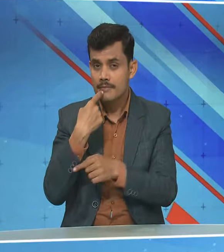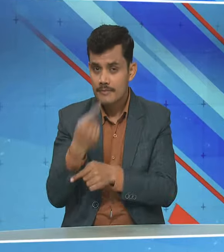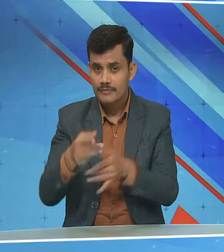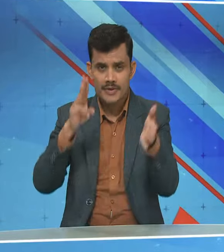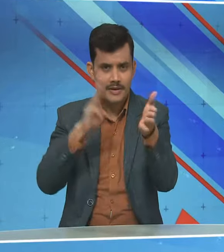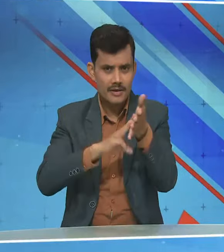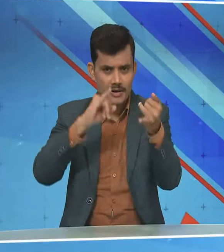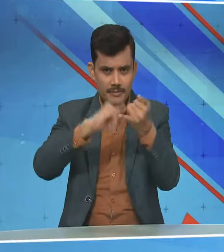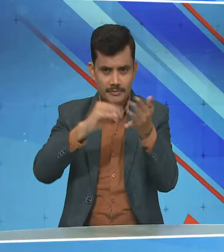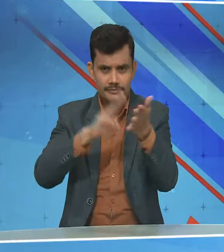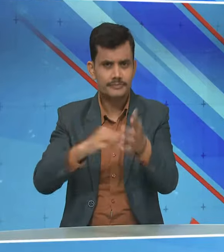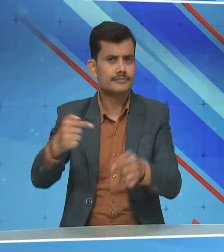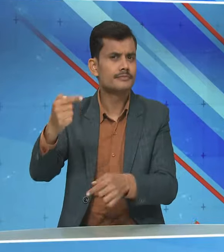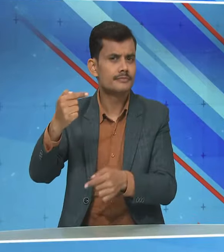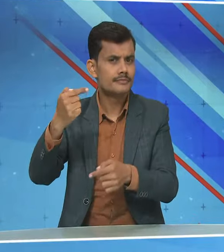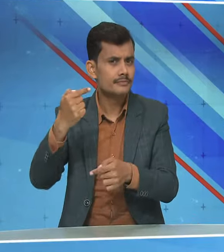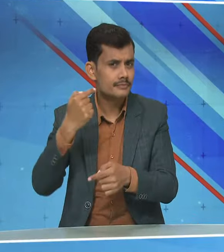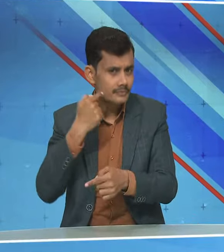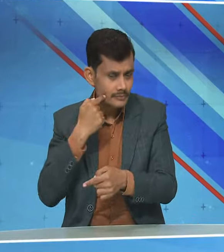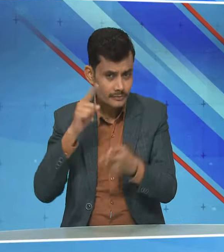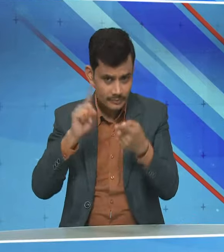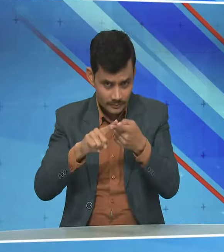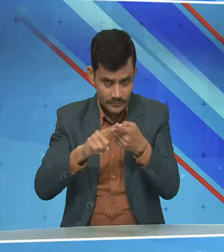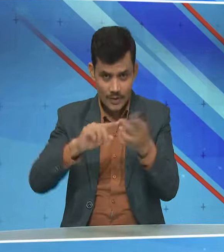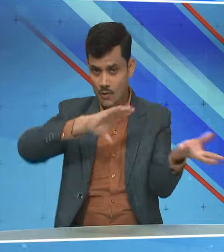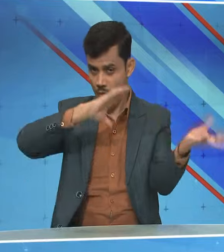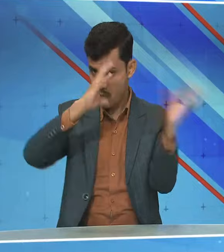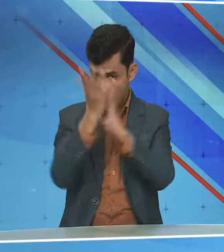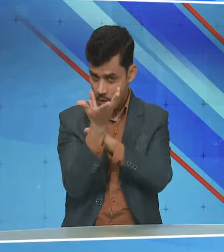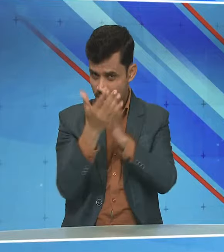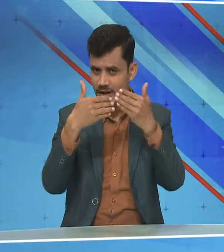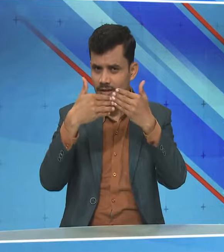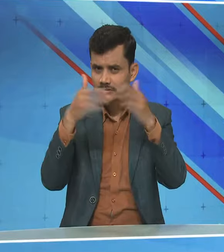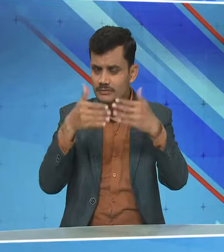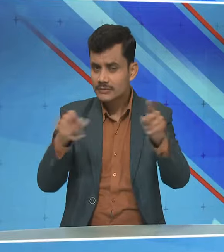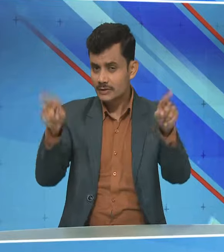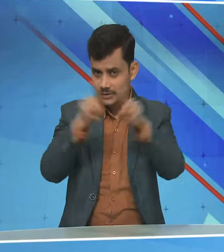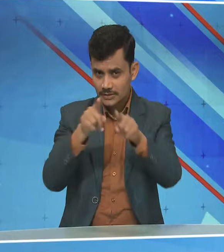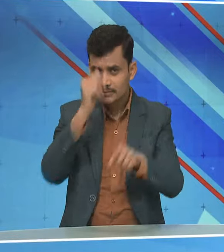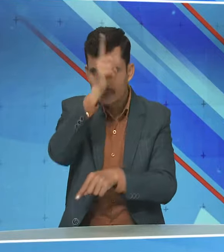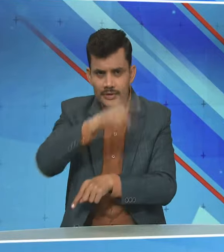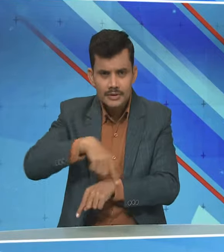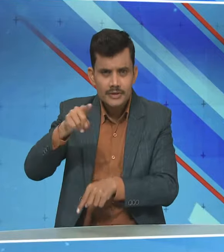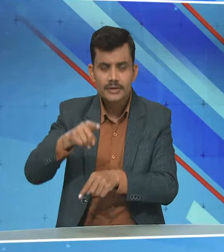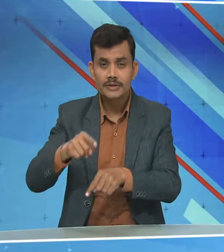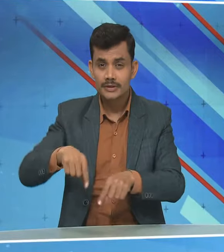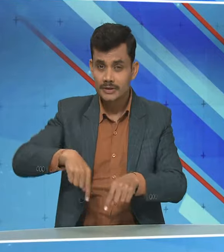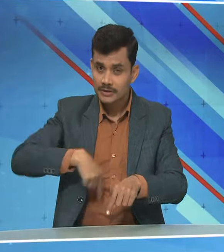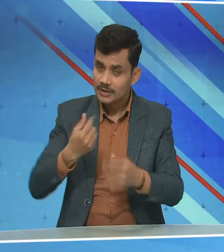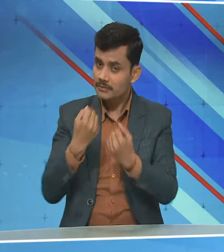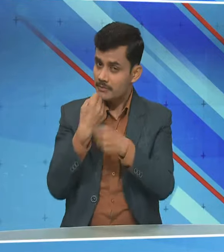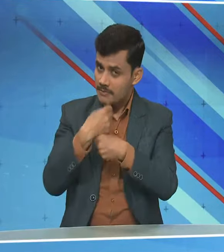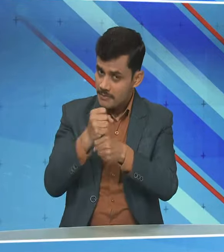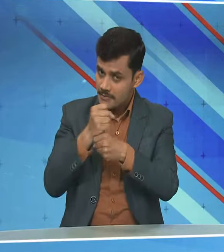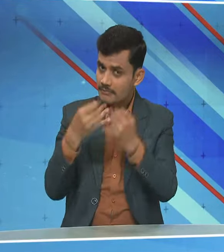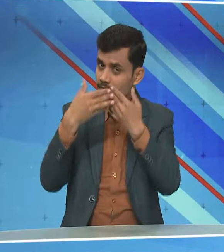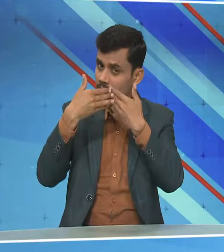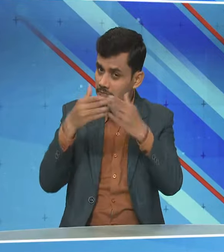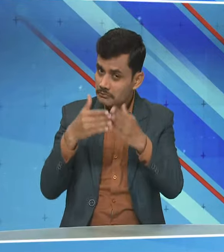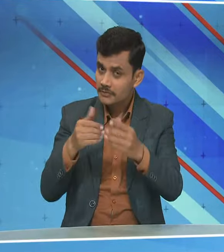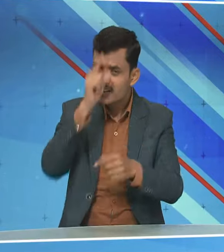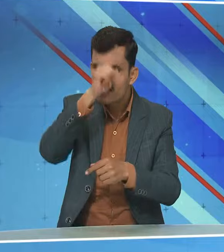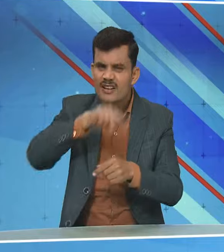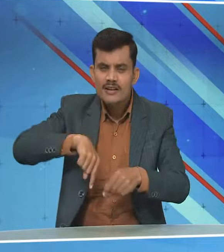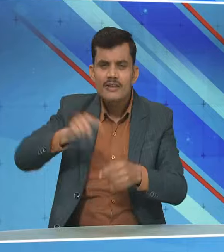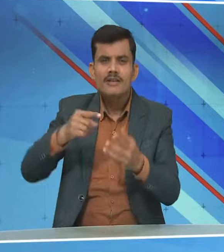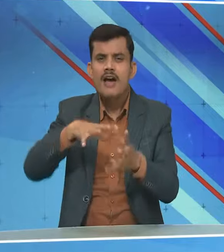MSME के लिए दुनिया के दरवाजे खुल जाएंगे जिसमें भारत के स्वदेशी उत्पादों की दुनिया में बढ़ती मांग